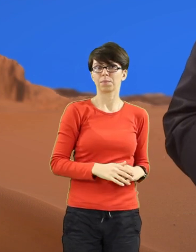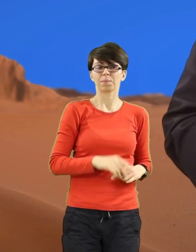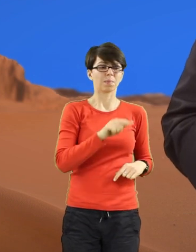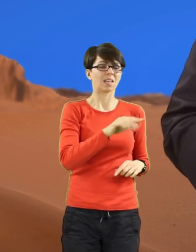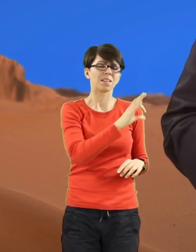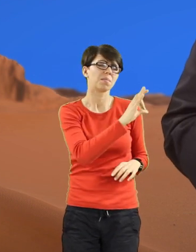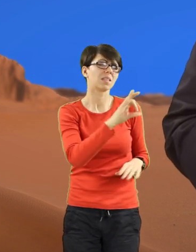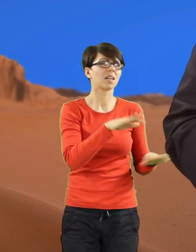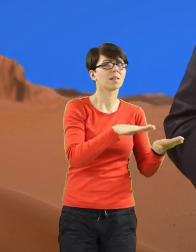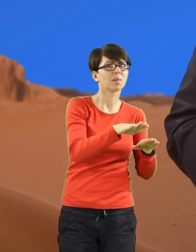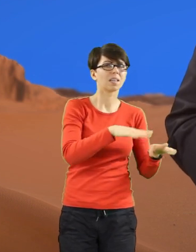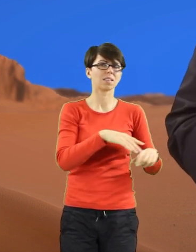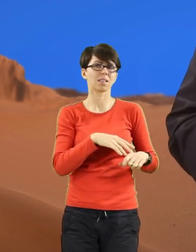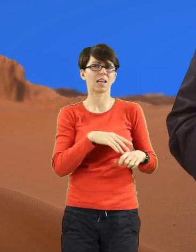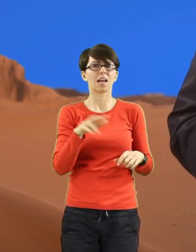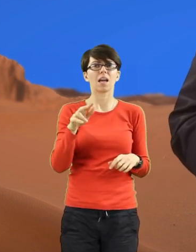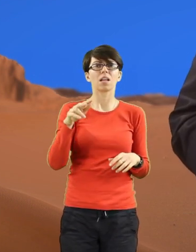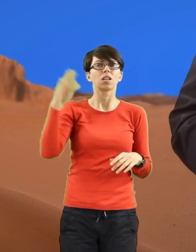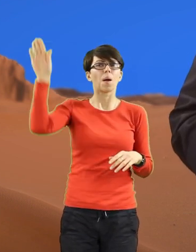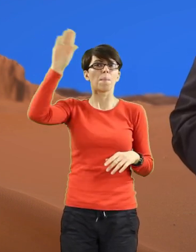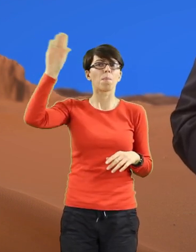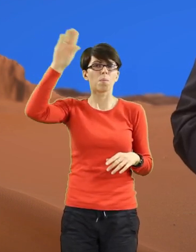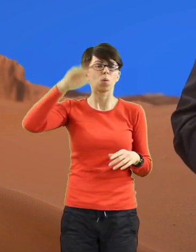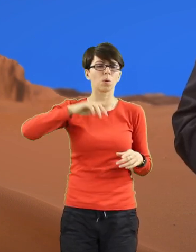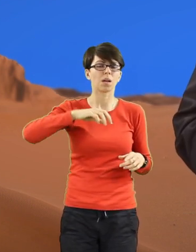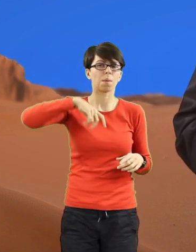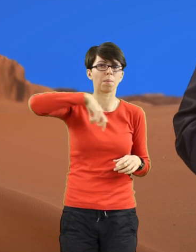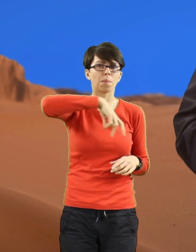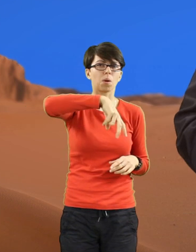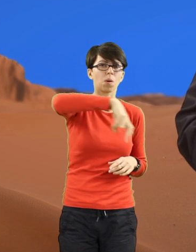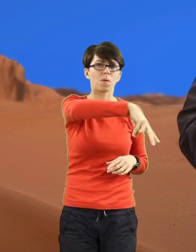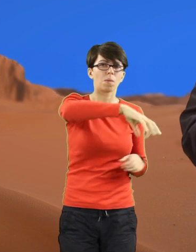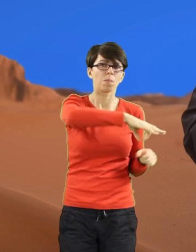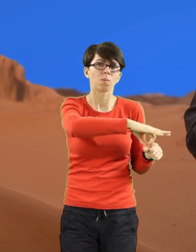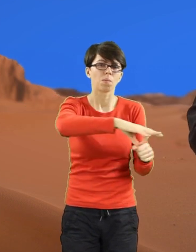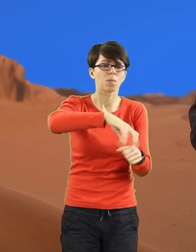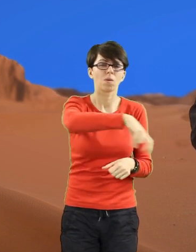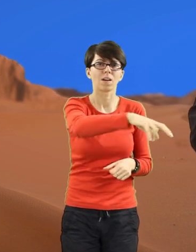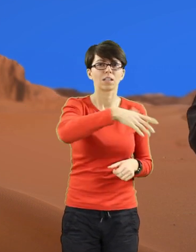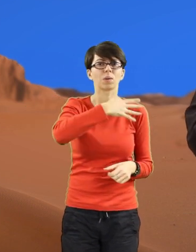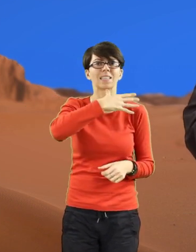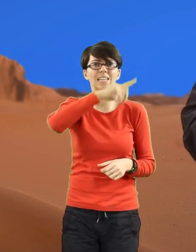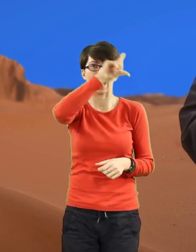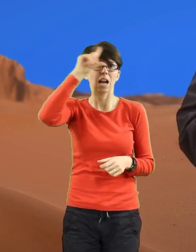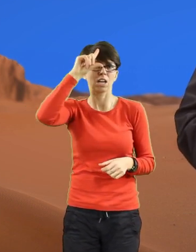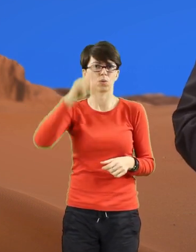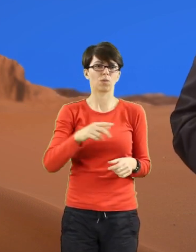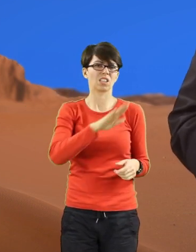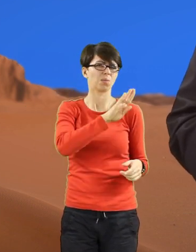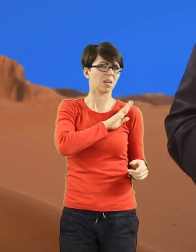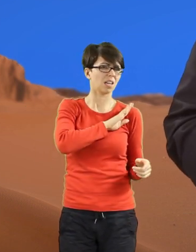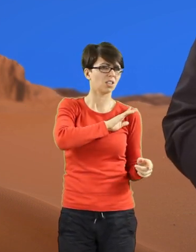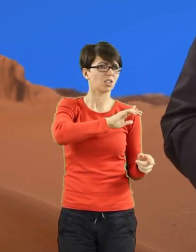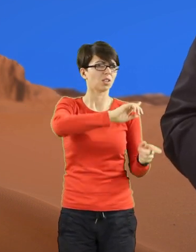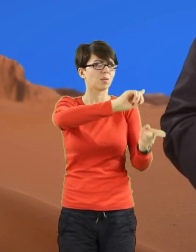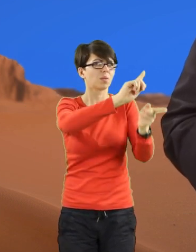Pustynia to miejsce, przez które prowadził Izraelitów ze śmierci do życia. Z niewoli